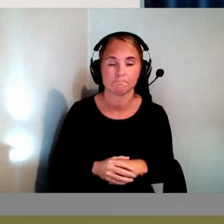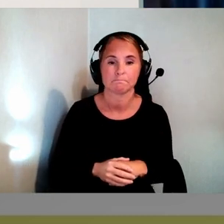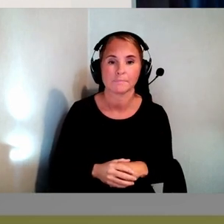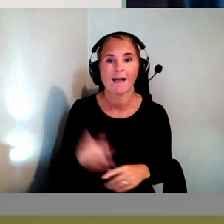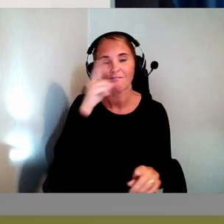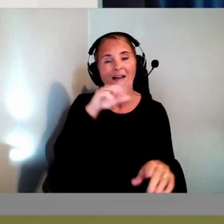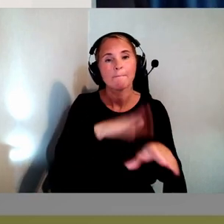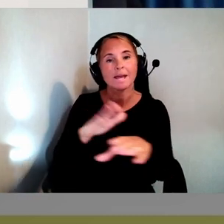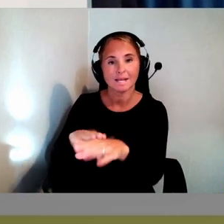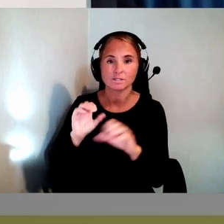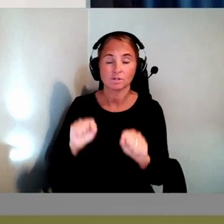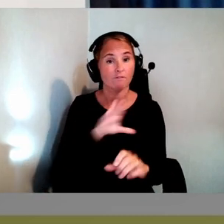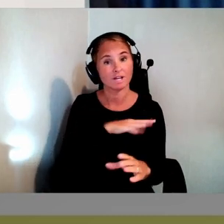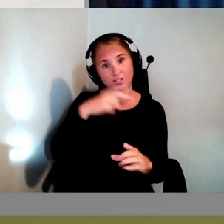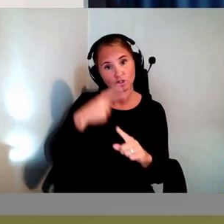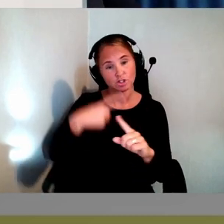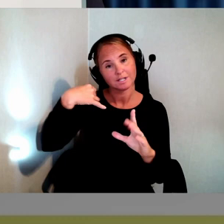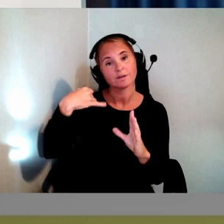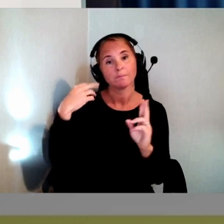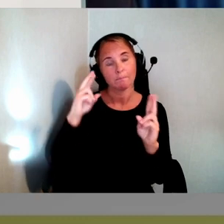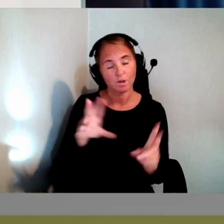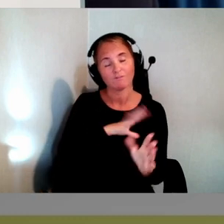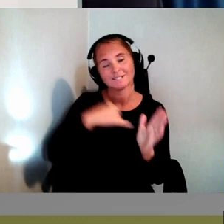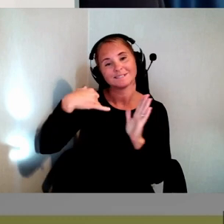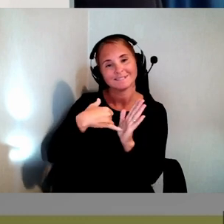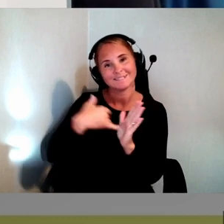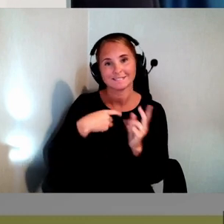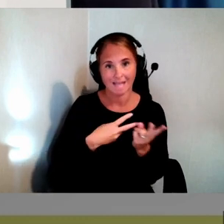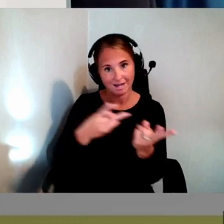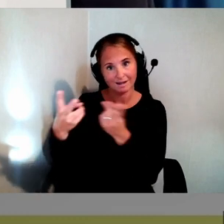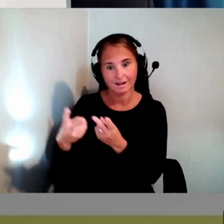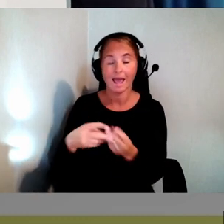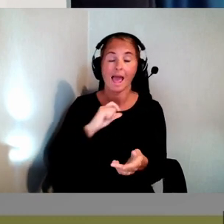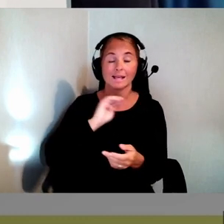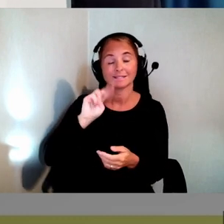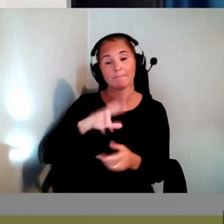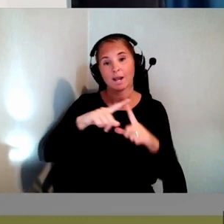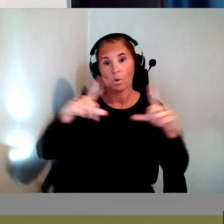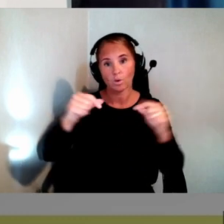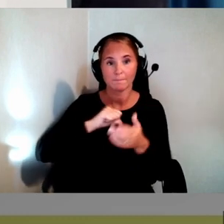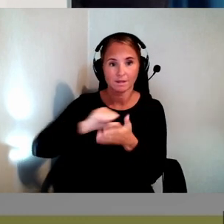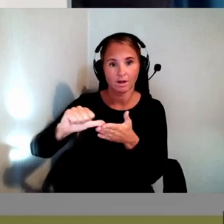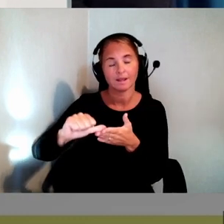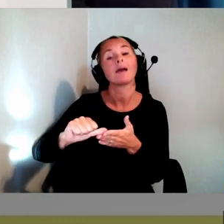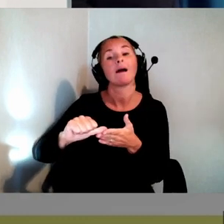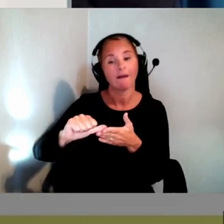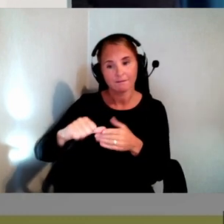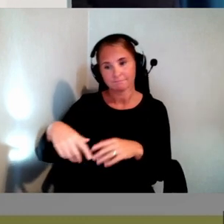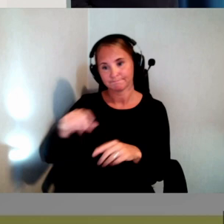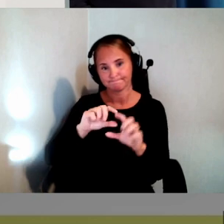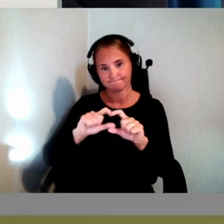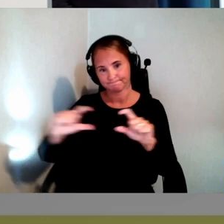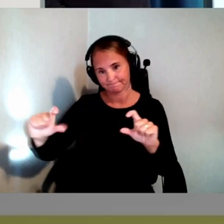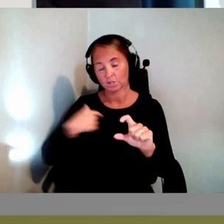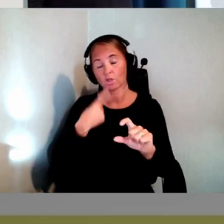Tvelmeddelanden ska vara tydliga. Står det också i standarden. Och då har jag till exempel kortbetalning här. Ett fält för kortnummer. Om jag anger